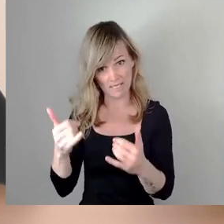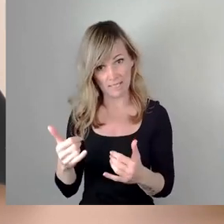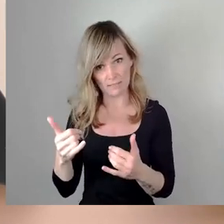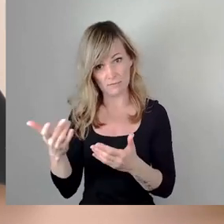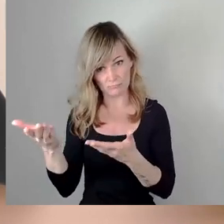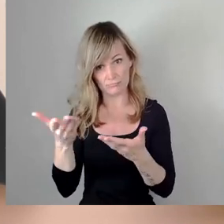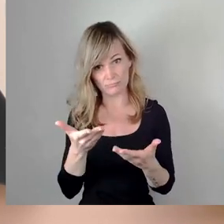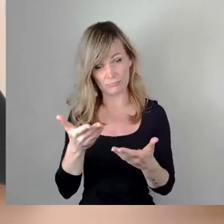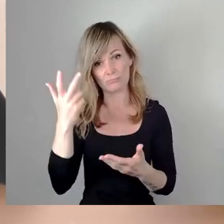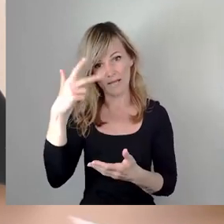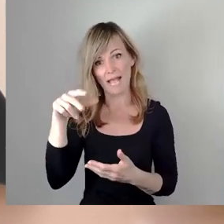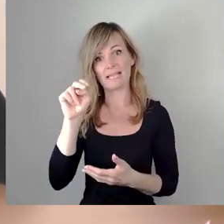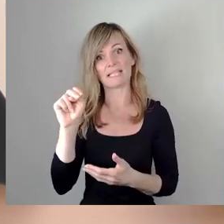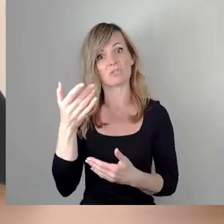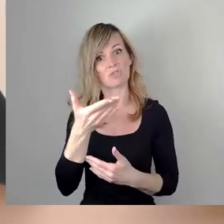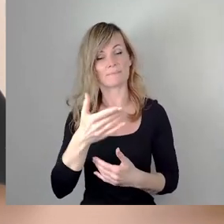werden. Herr Nietzsche, bitte schön.